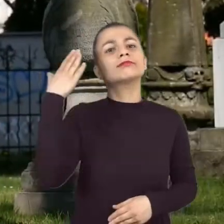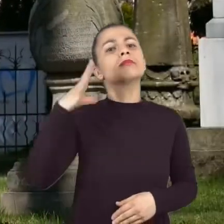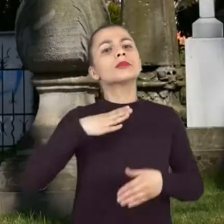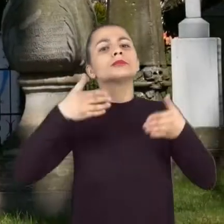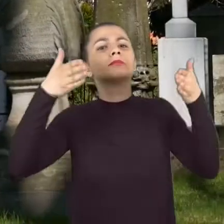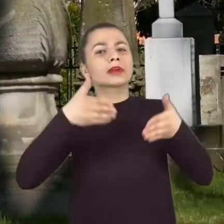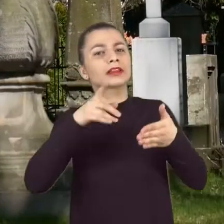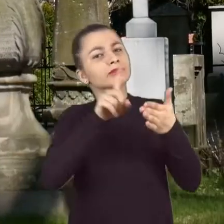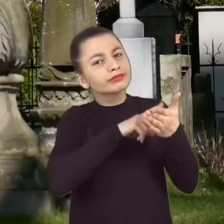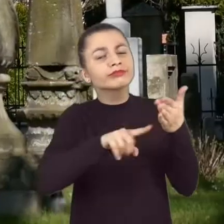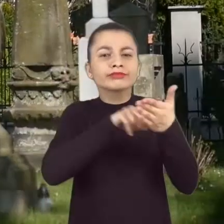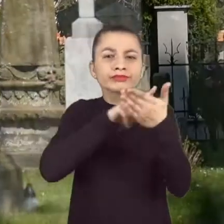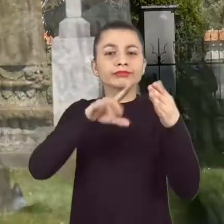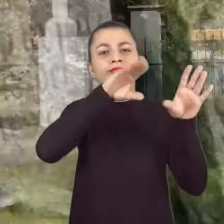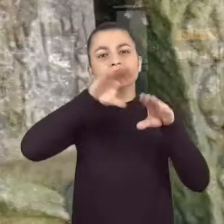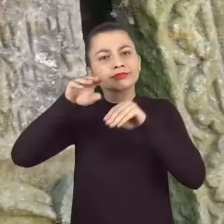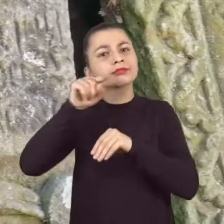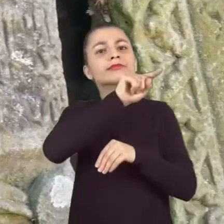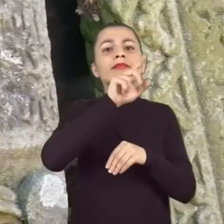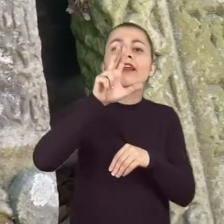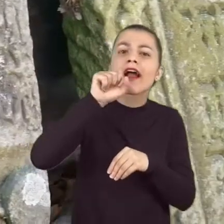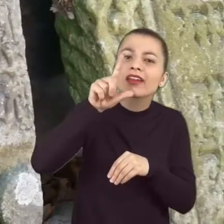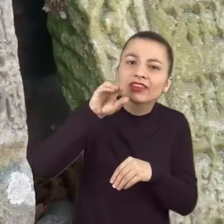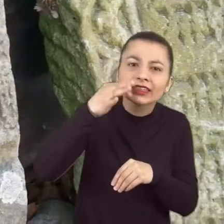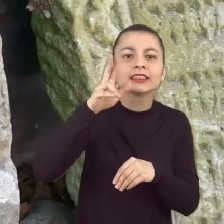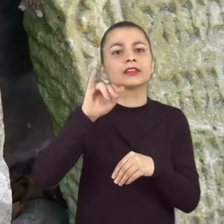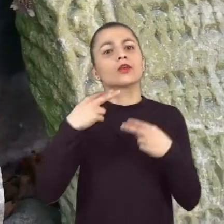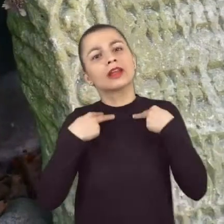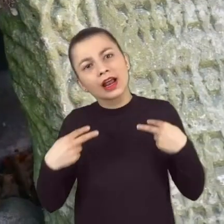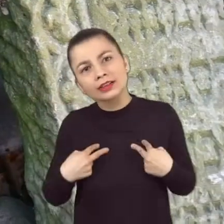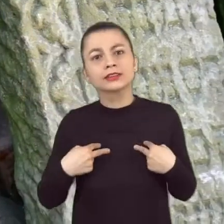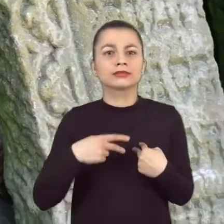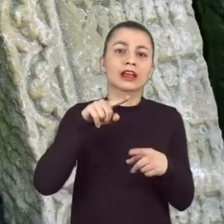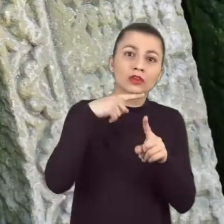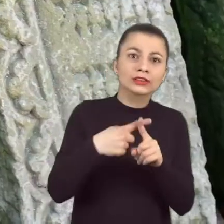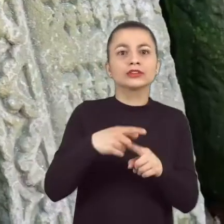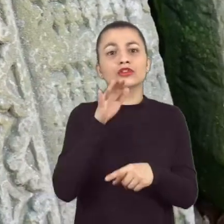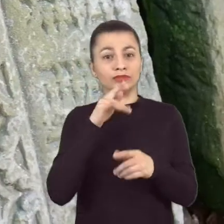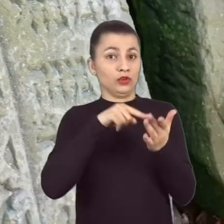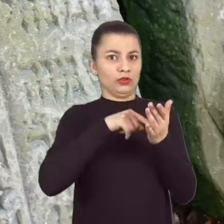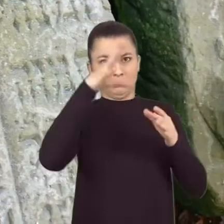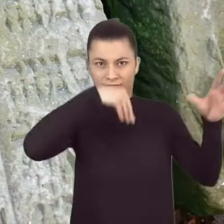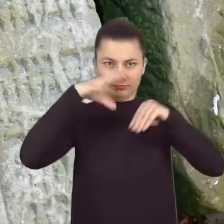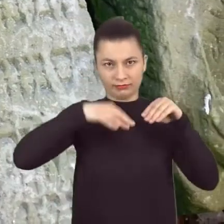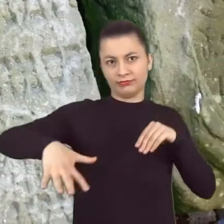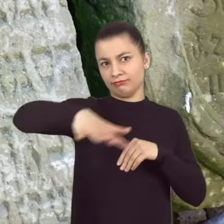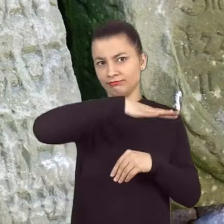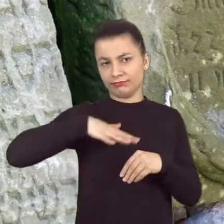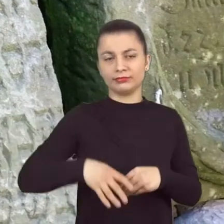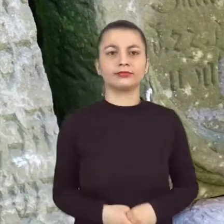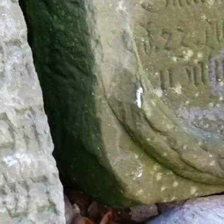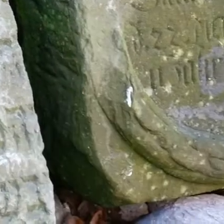Pochodzą one ze zlikwidowanych cmentarzy kalwińskiego, luterańskiego, katolickiego i żydowskiego.